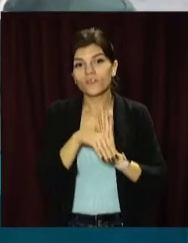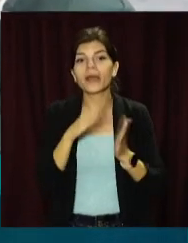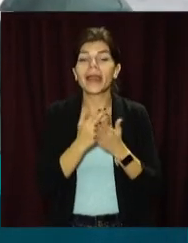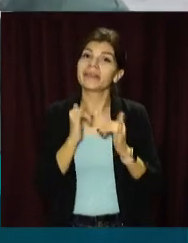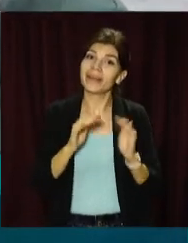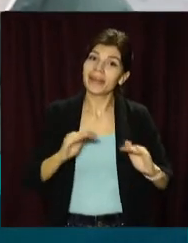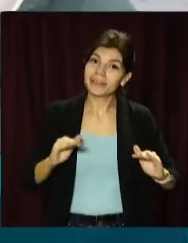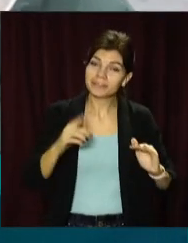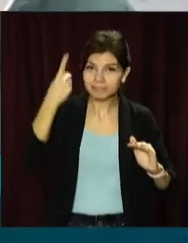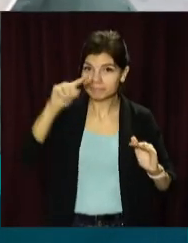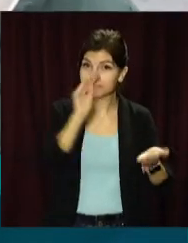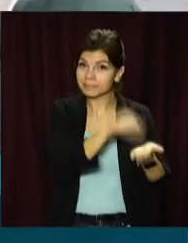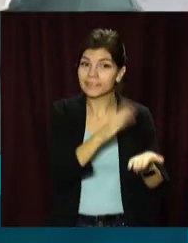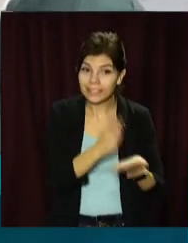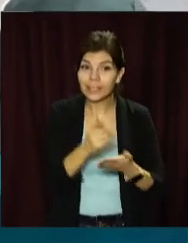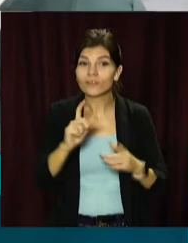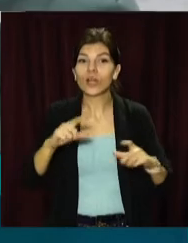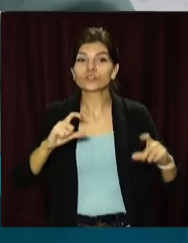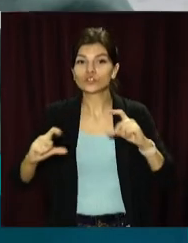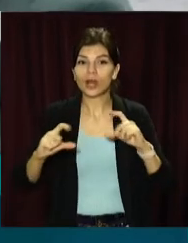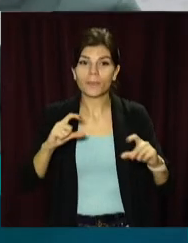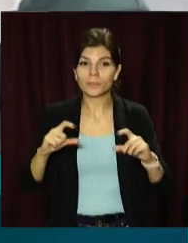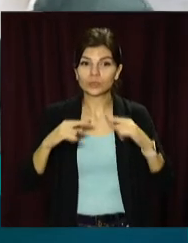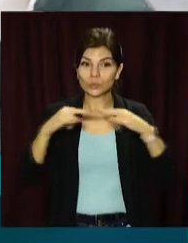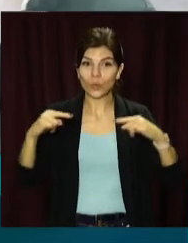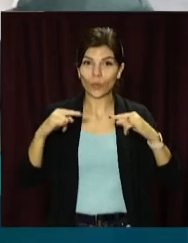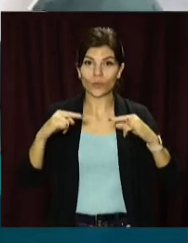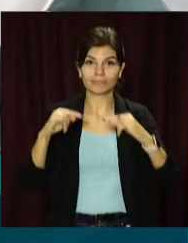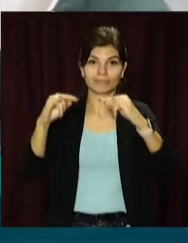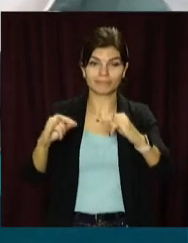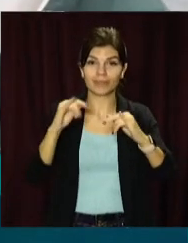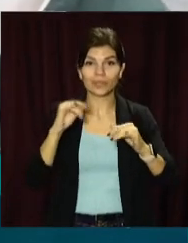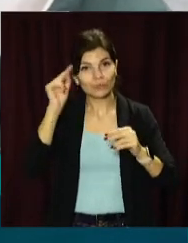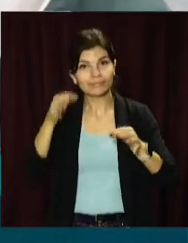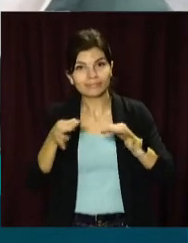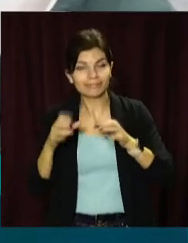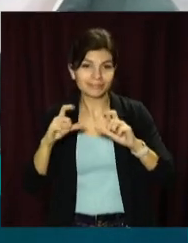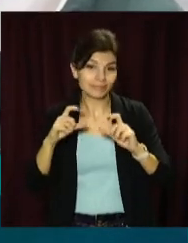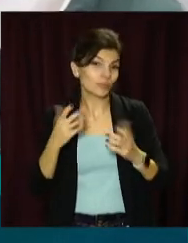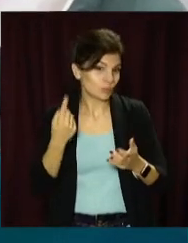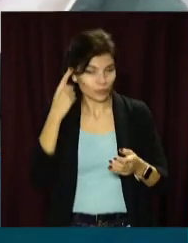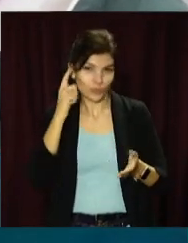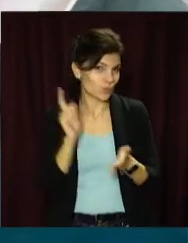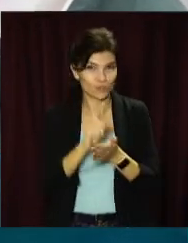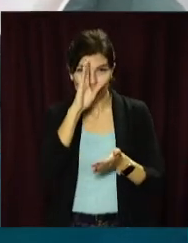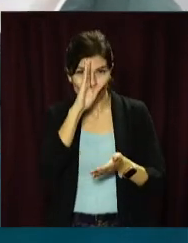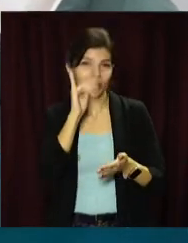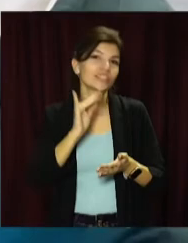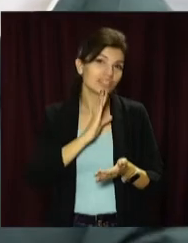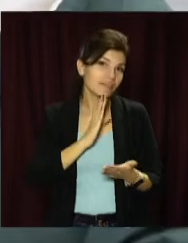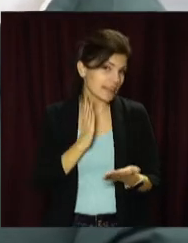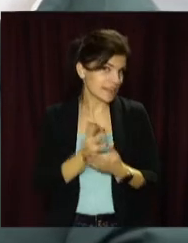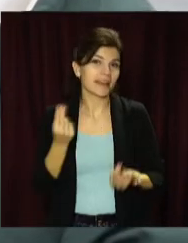Учтено, допустимо, і для діток. Здесь даже шахматна, є столики, які дуже дуже, я думаю, понравиться і